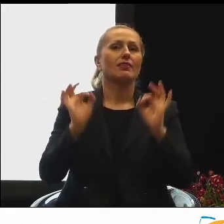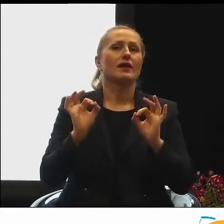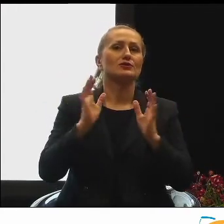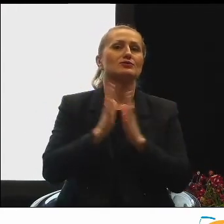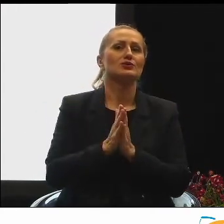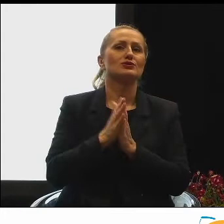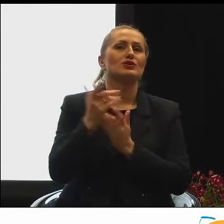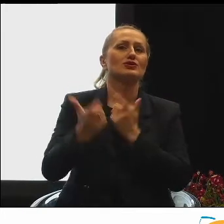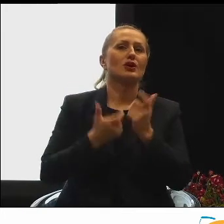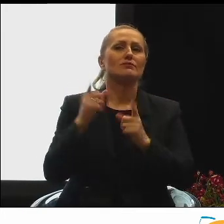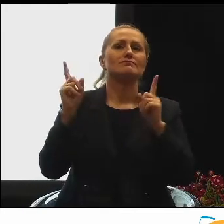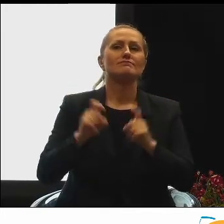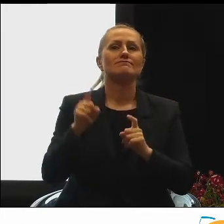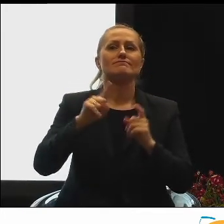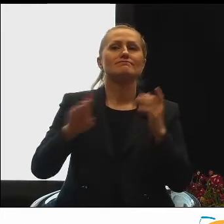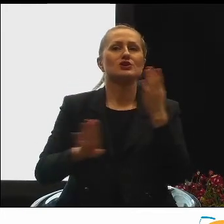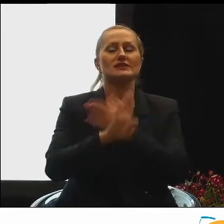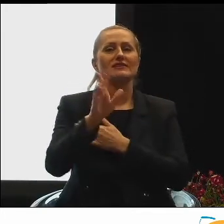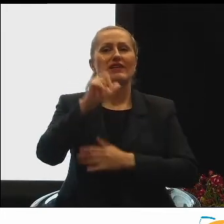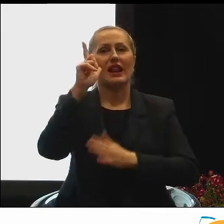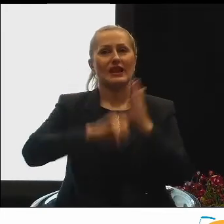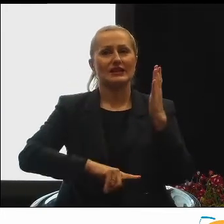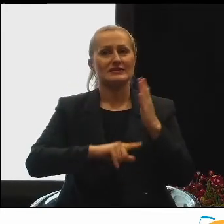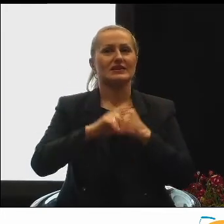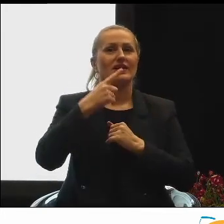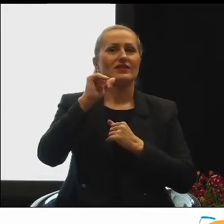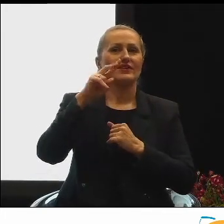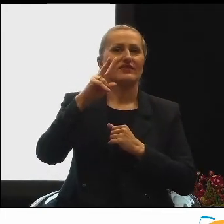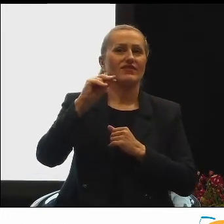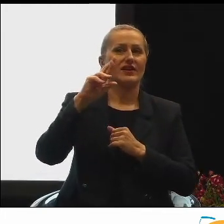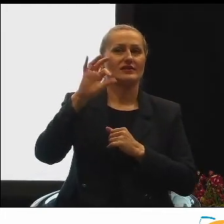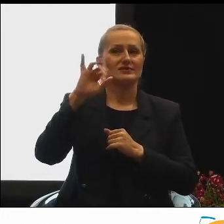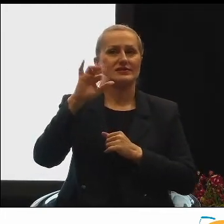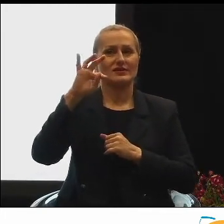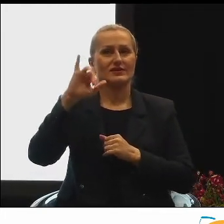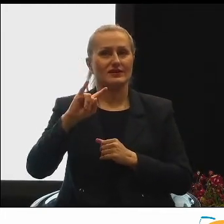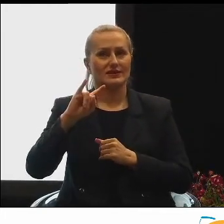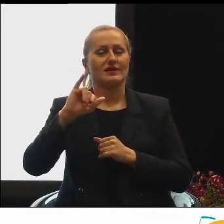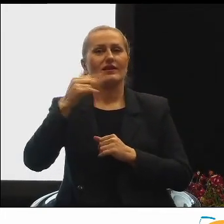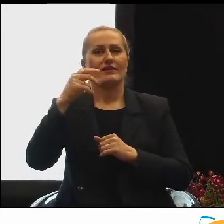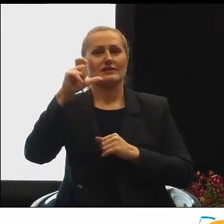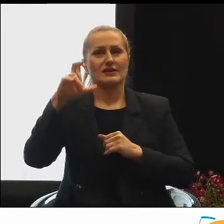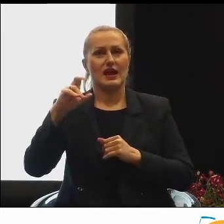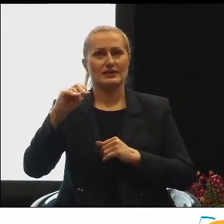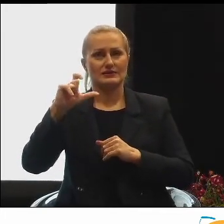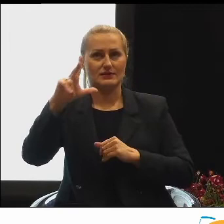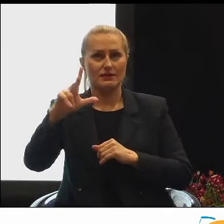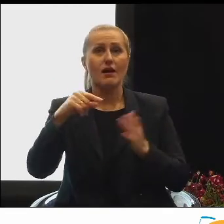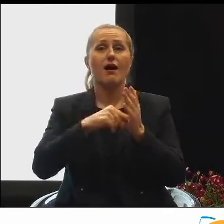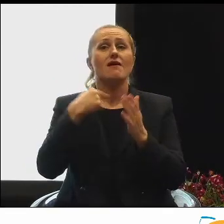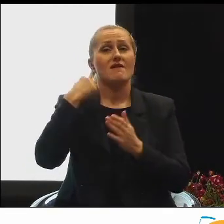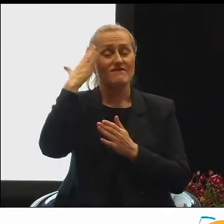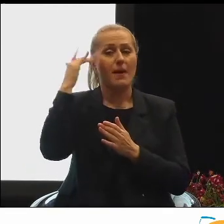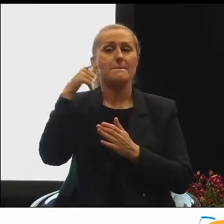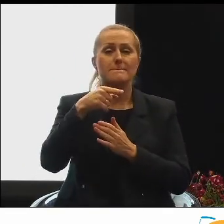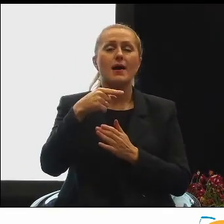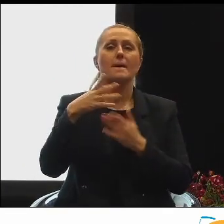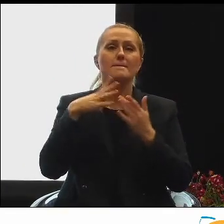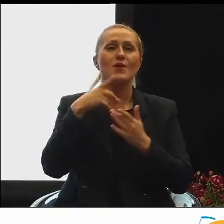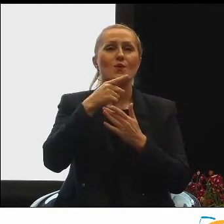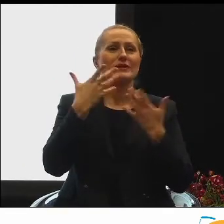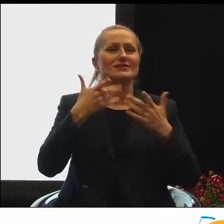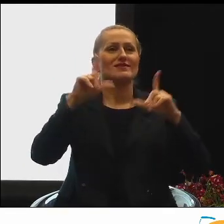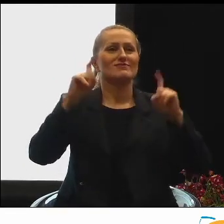wspólnie do przedstawienia listy Diversity in Czech. Tak jest. Wiem, że zarezerwowali sobie za siebie przyjemność